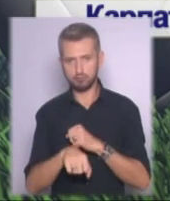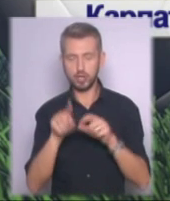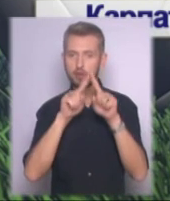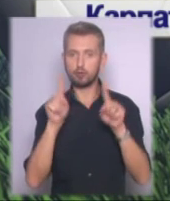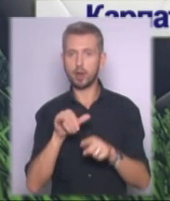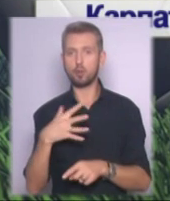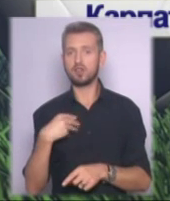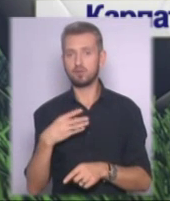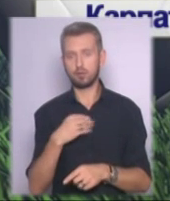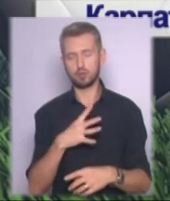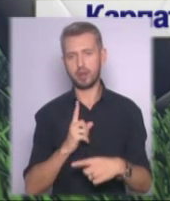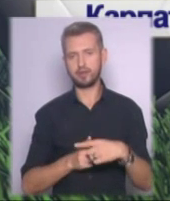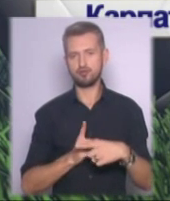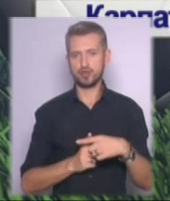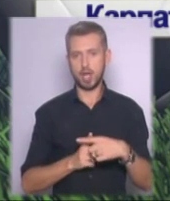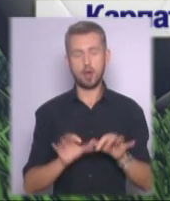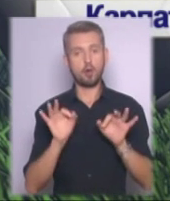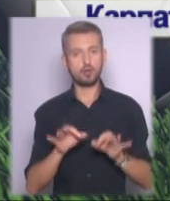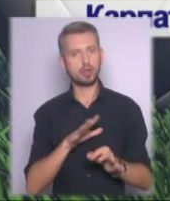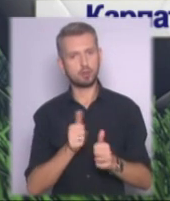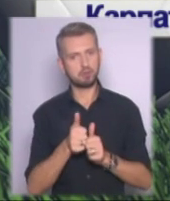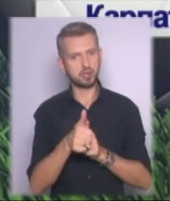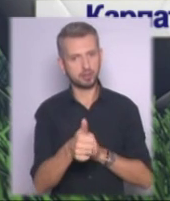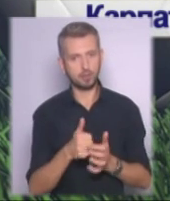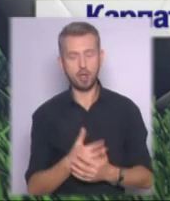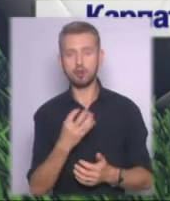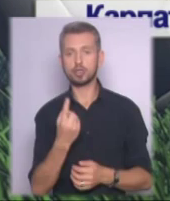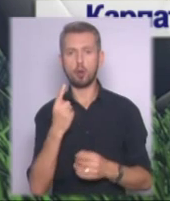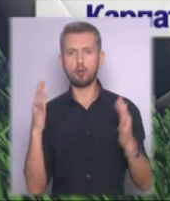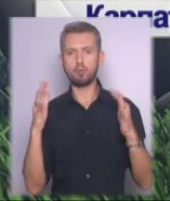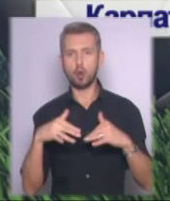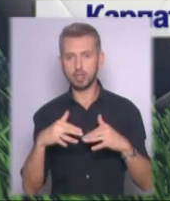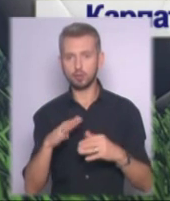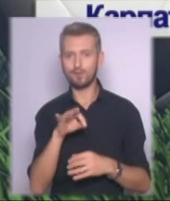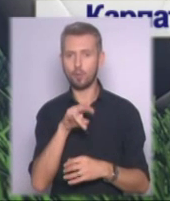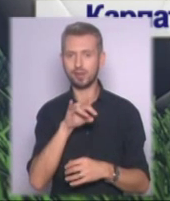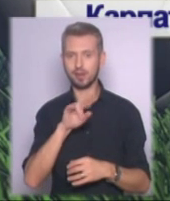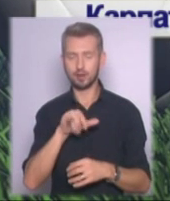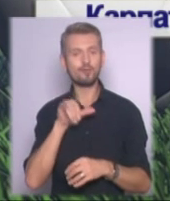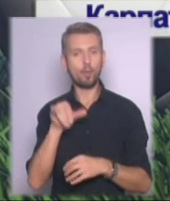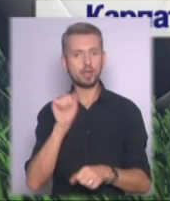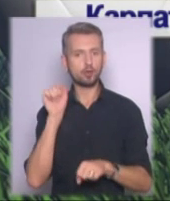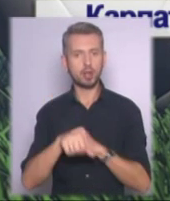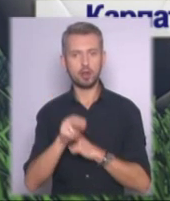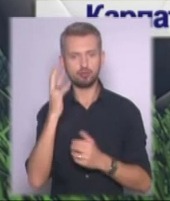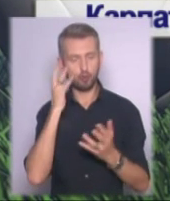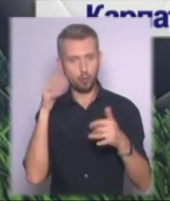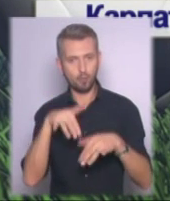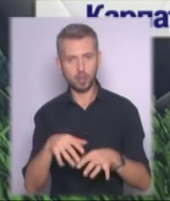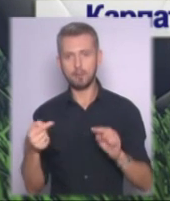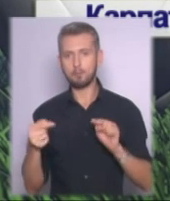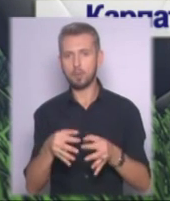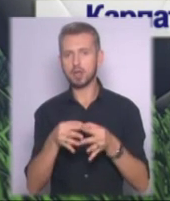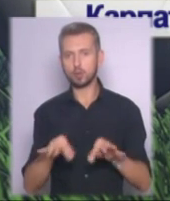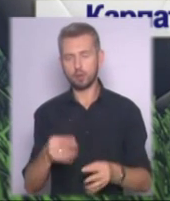задовольнилася нічиєю, хоча і вела в рахунку. Ще в одному поєдинку Волинь у гостях здолала Чорноморець. Попри дозвіл грати вдома,